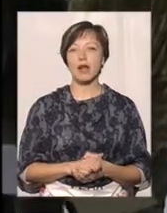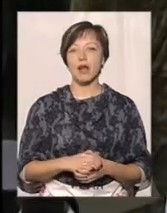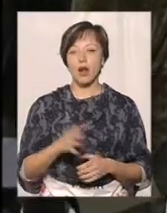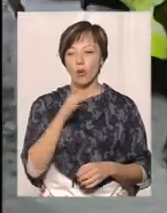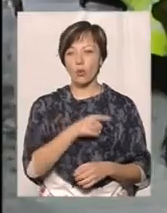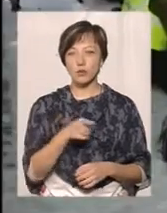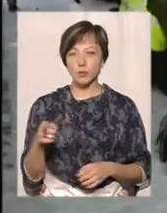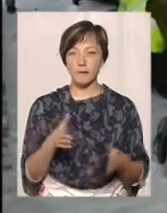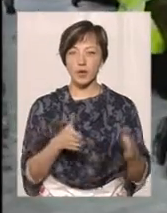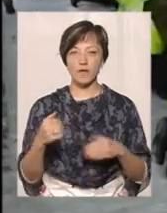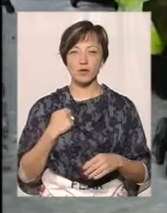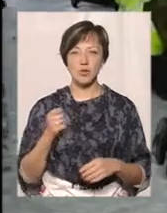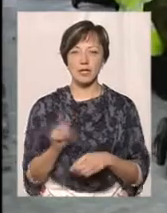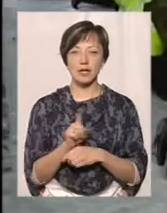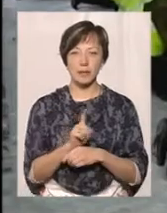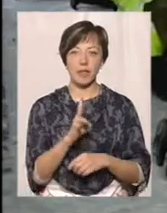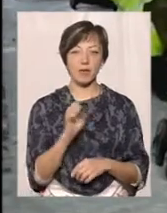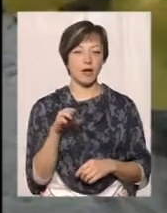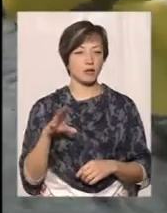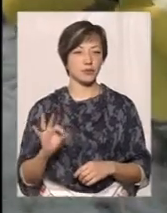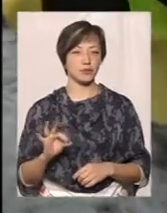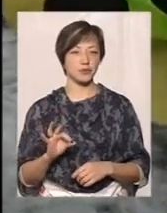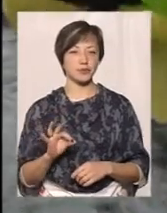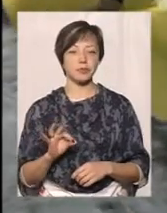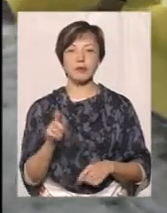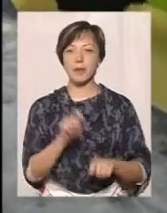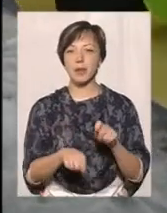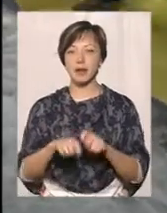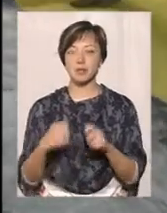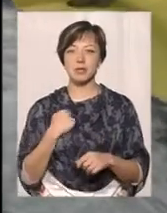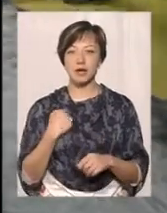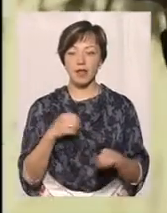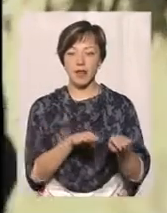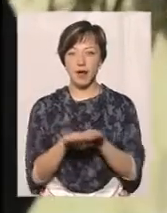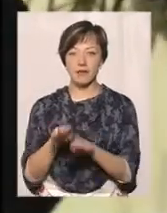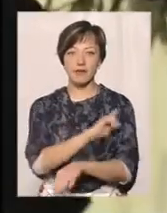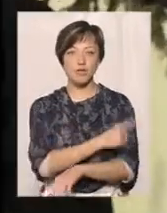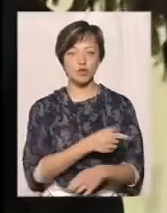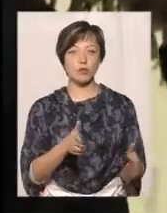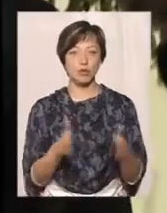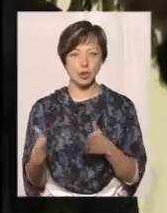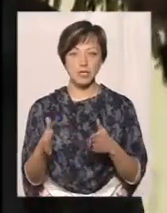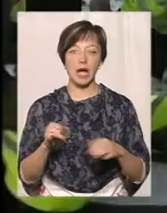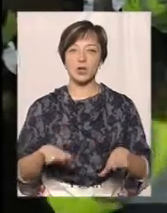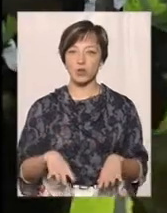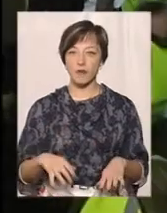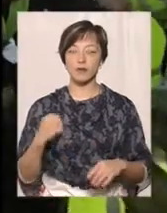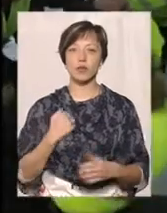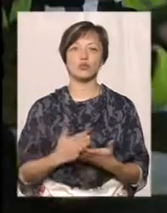підготовки військових за стандартами Північно-Атлантичного альянсу. Перевіряють бійців на рівень фізичної підготовки. За інструкторів тут